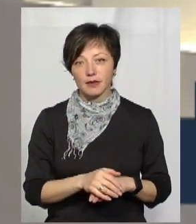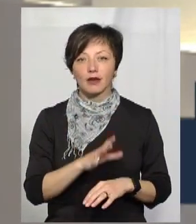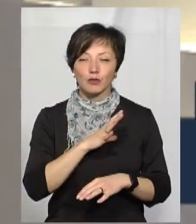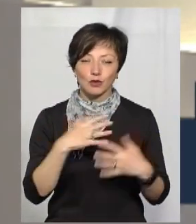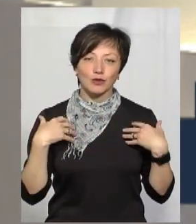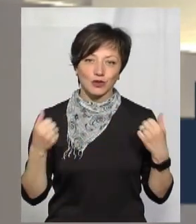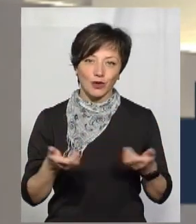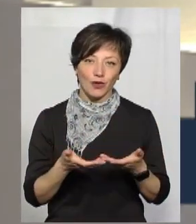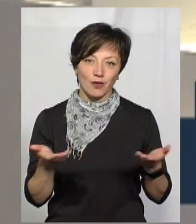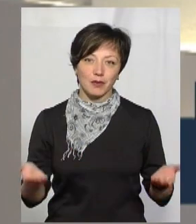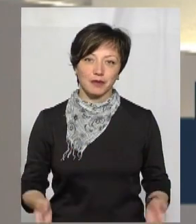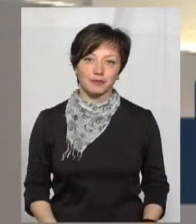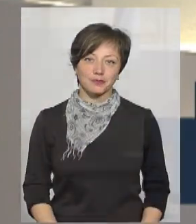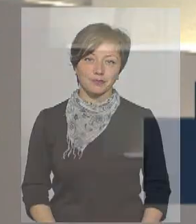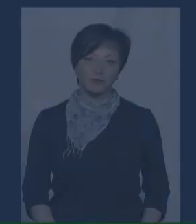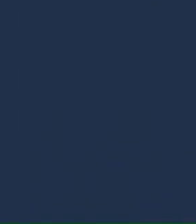Будьмо усі здоровими.